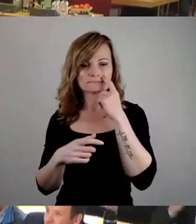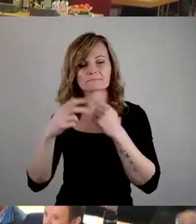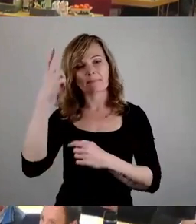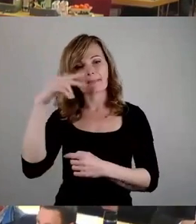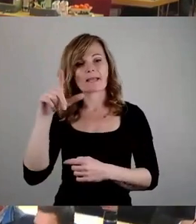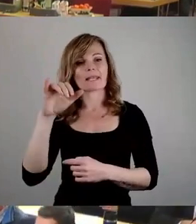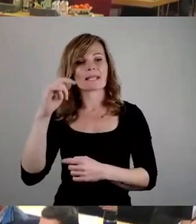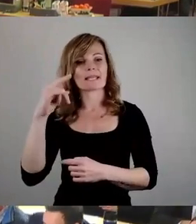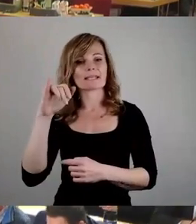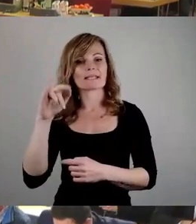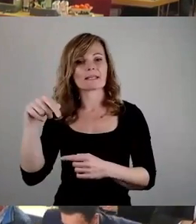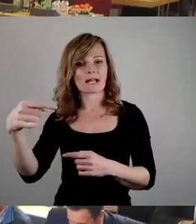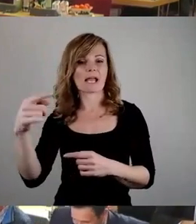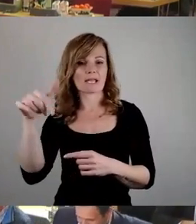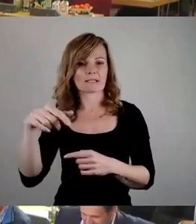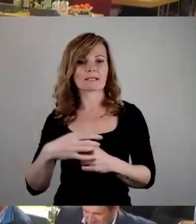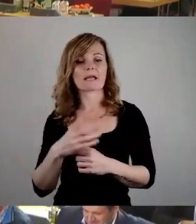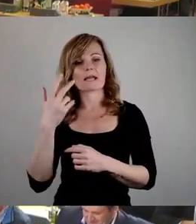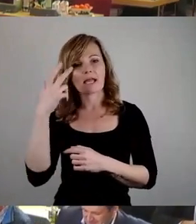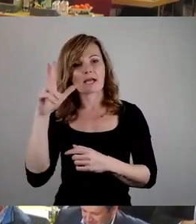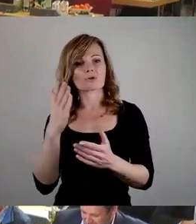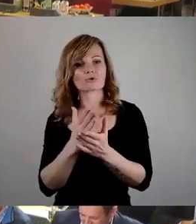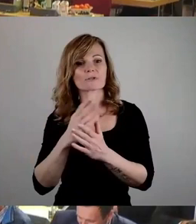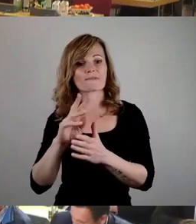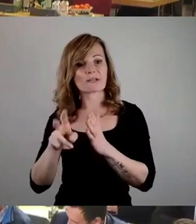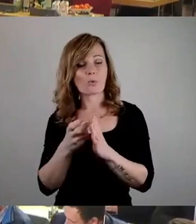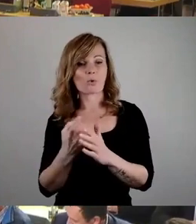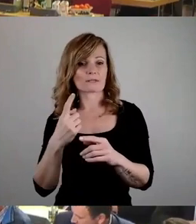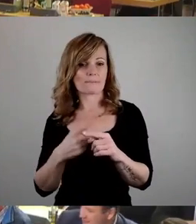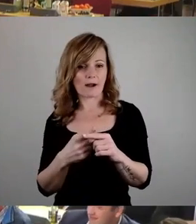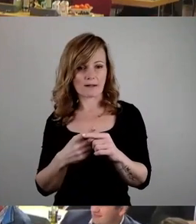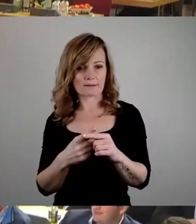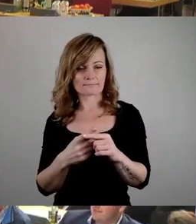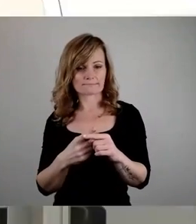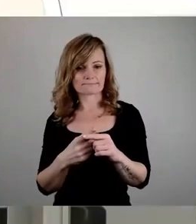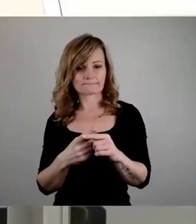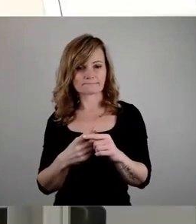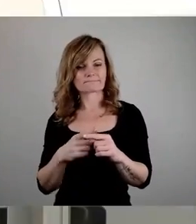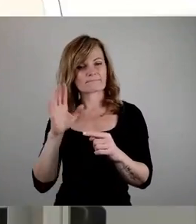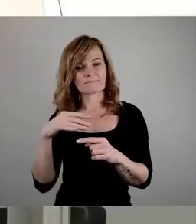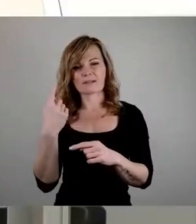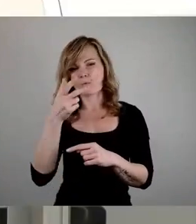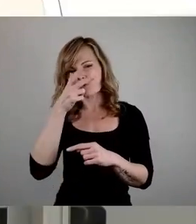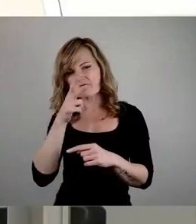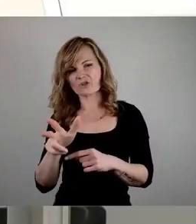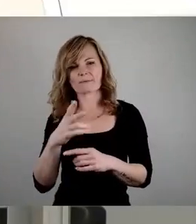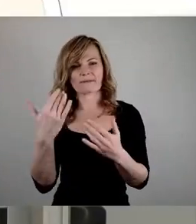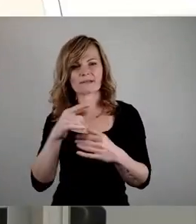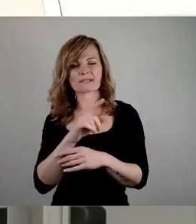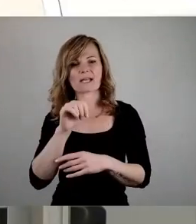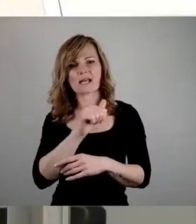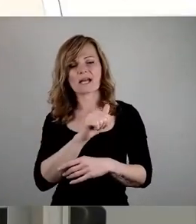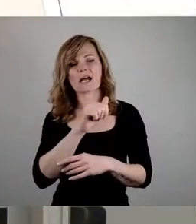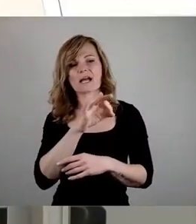Stadtrat Lüchte hat heute bereits zum wiederholten Male die Unverschämtheit besessen, die AfD mit der NSDAP